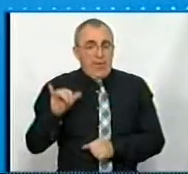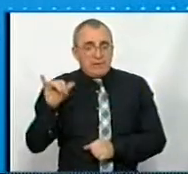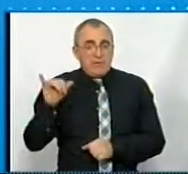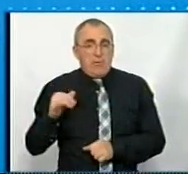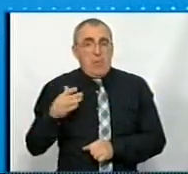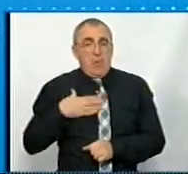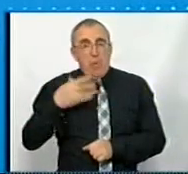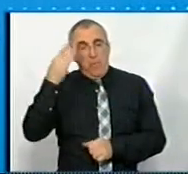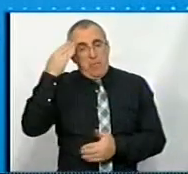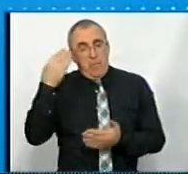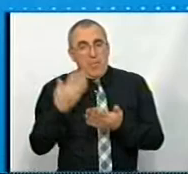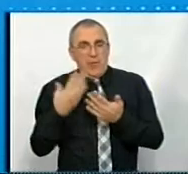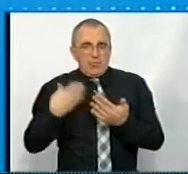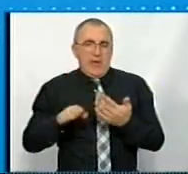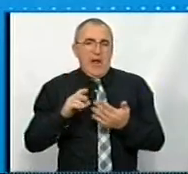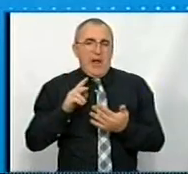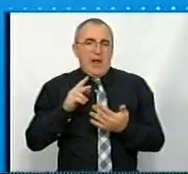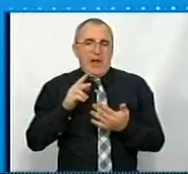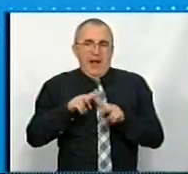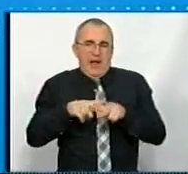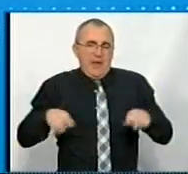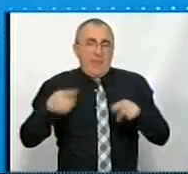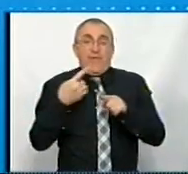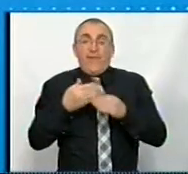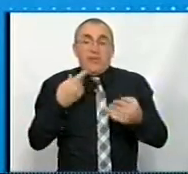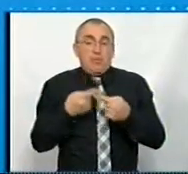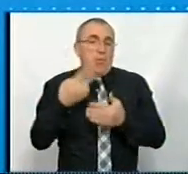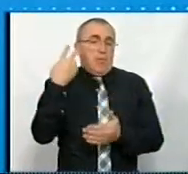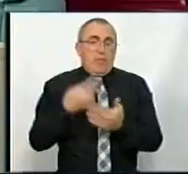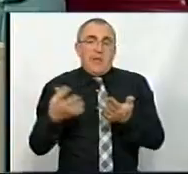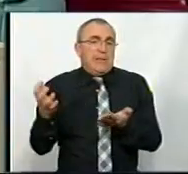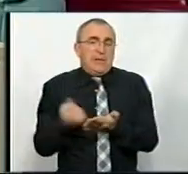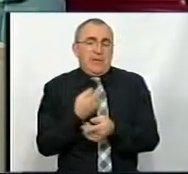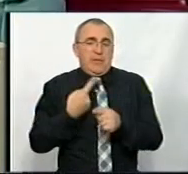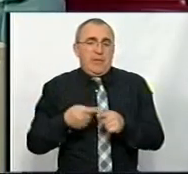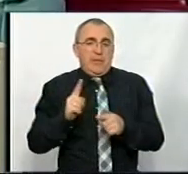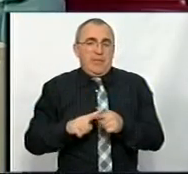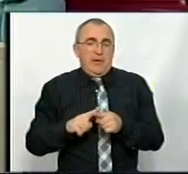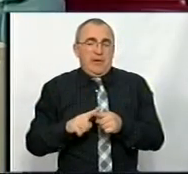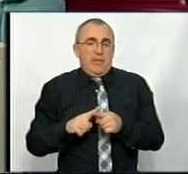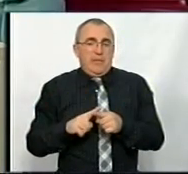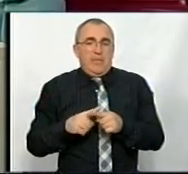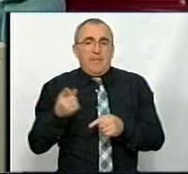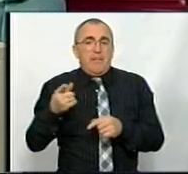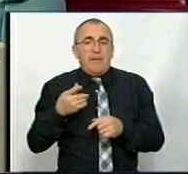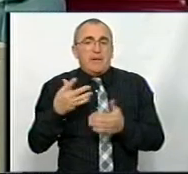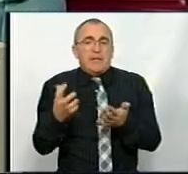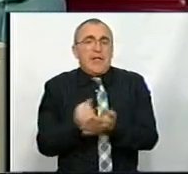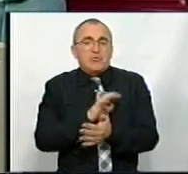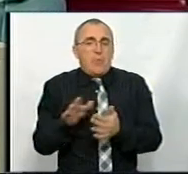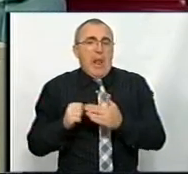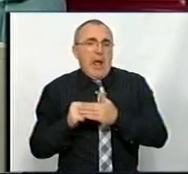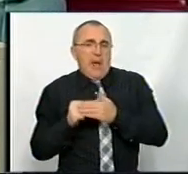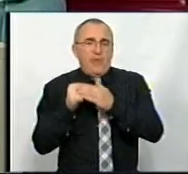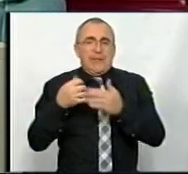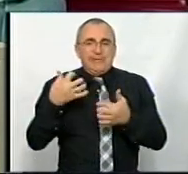на мій погляд, які стали класичними, вони від цього програли. Тобто вони не здобули, ну так званими класичними, вони не здобули авторитету серед